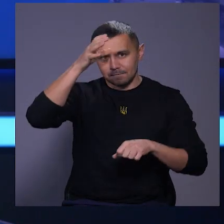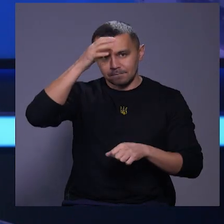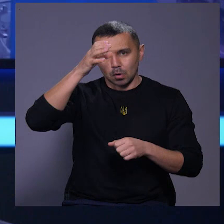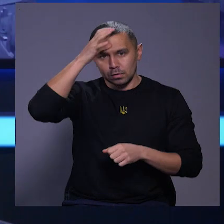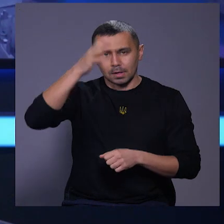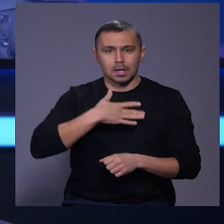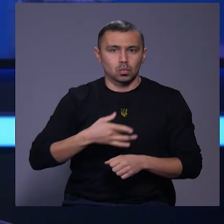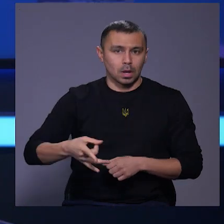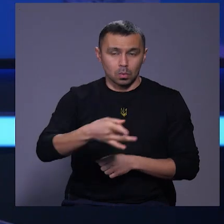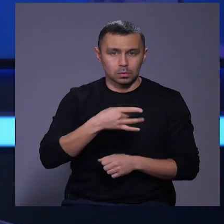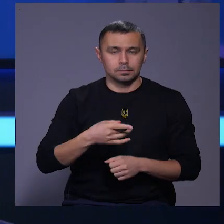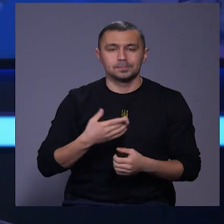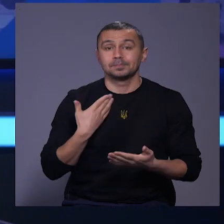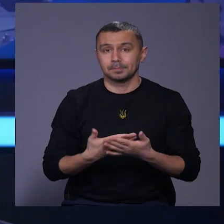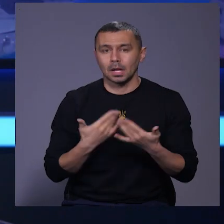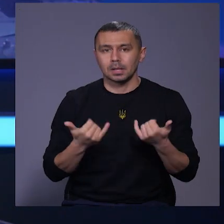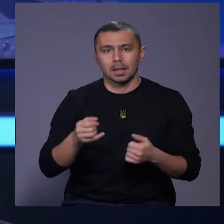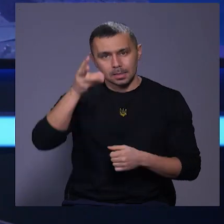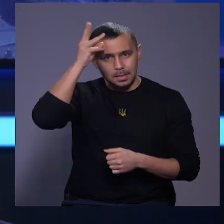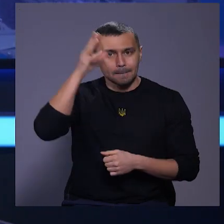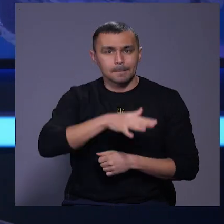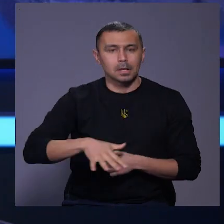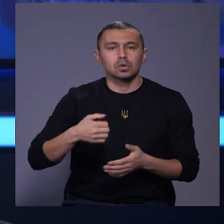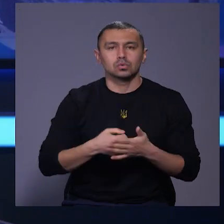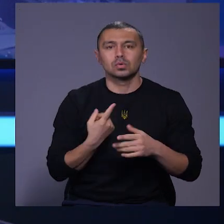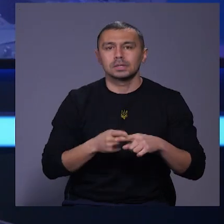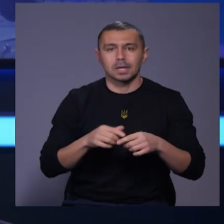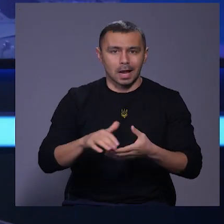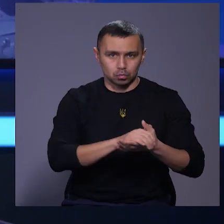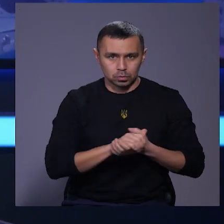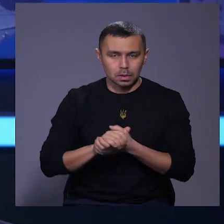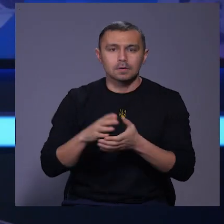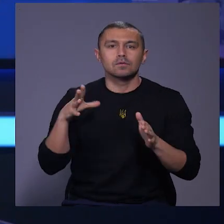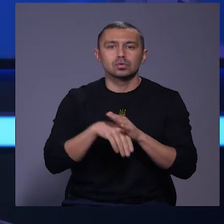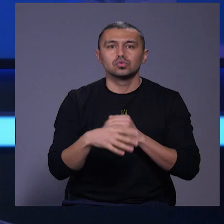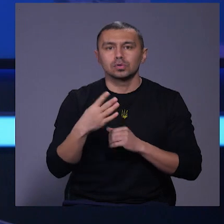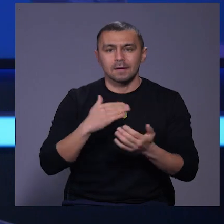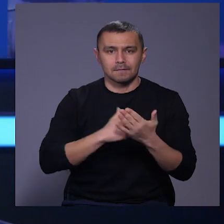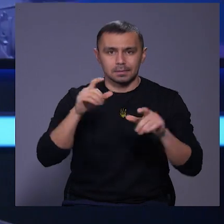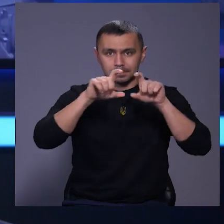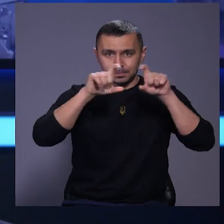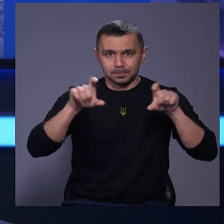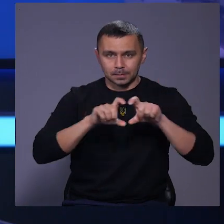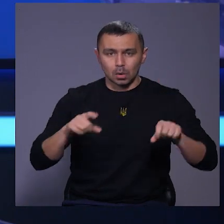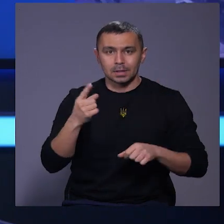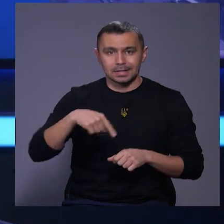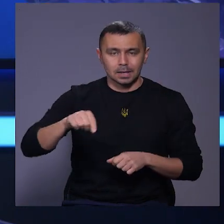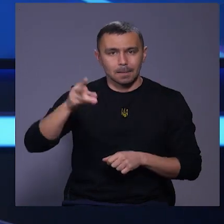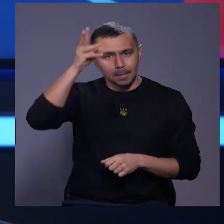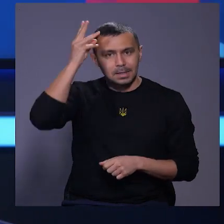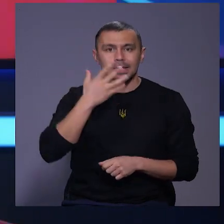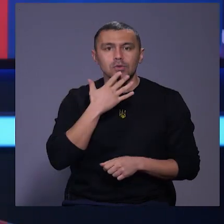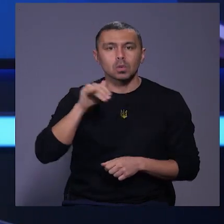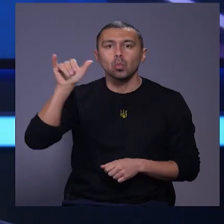нашого регіону. До слова, нині на Хмельниччині до згаданої асоціації входить чотири виші. Один із них – Хмельницький